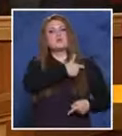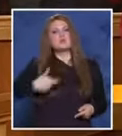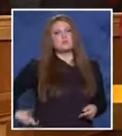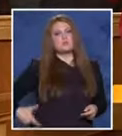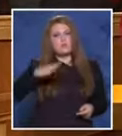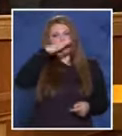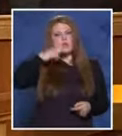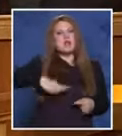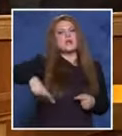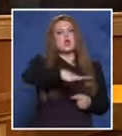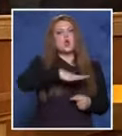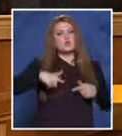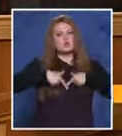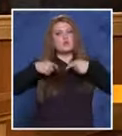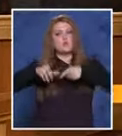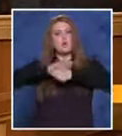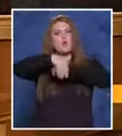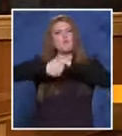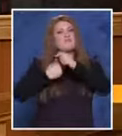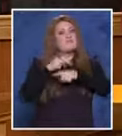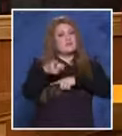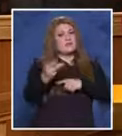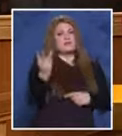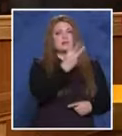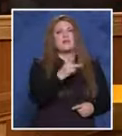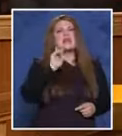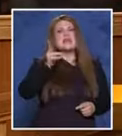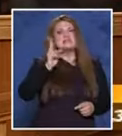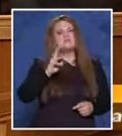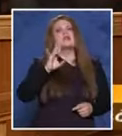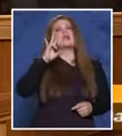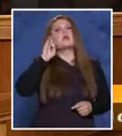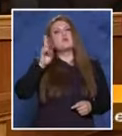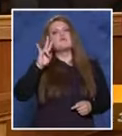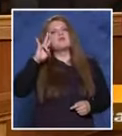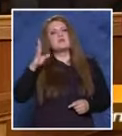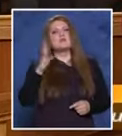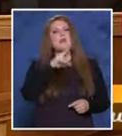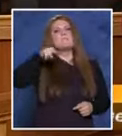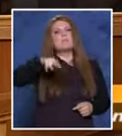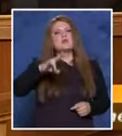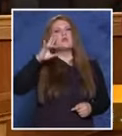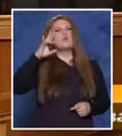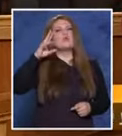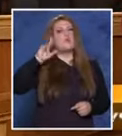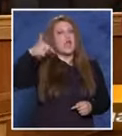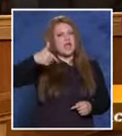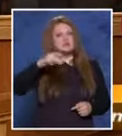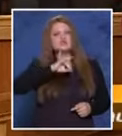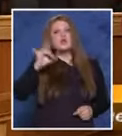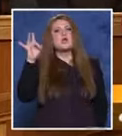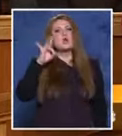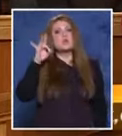районна прокуратура обвинява Красимир Крумов, Никифоров, Петко Маринов, Ганчев и